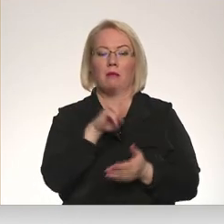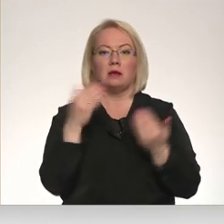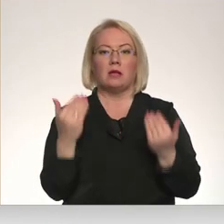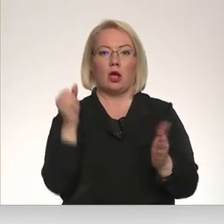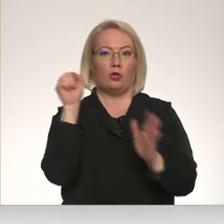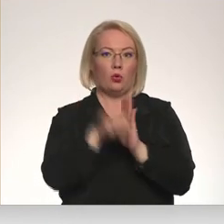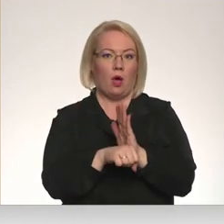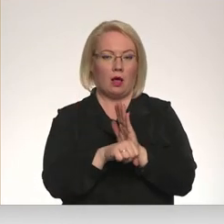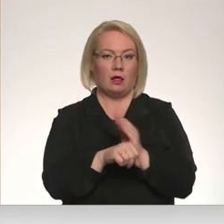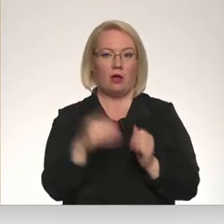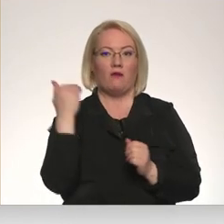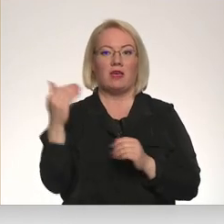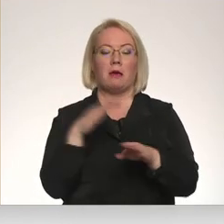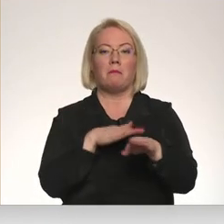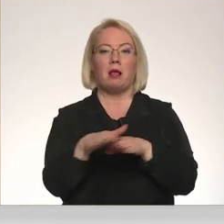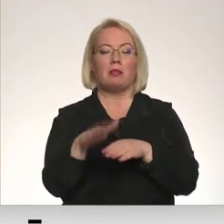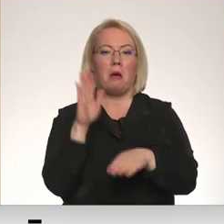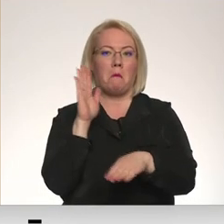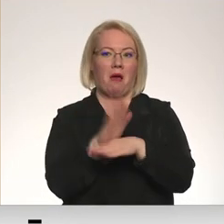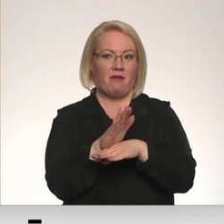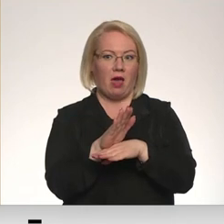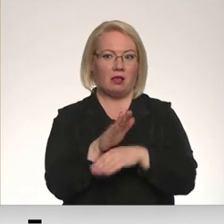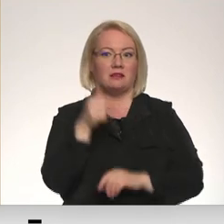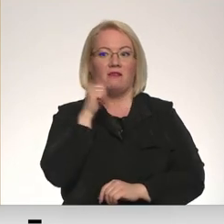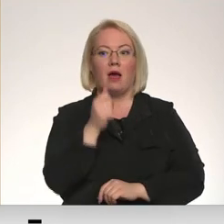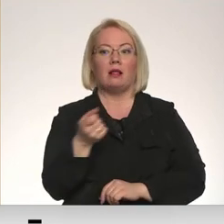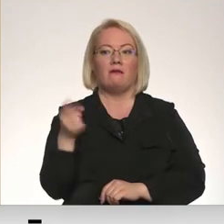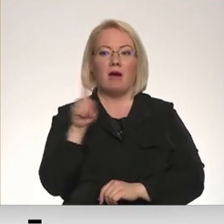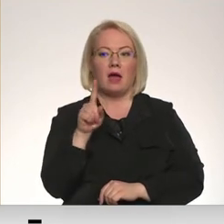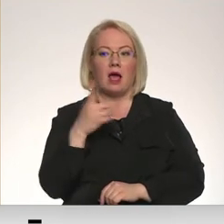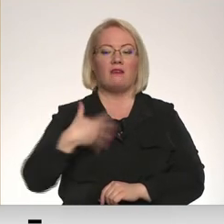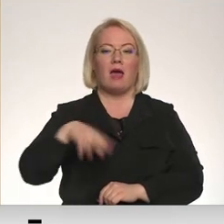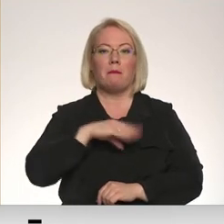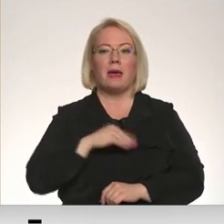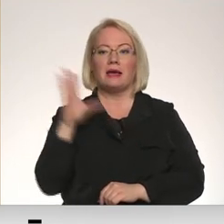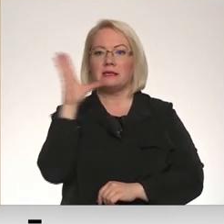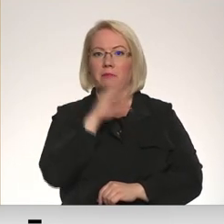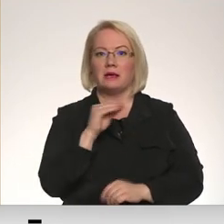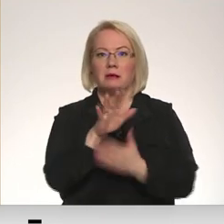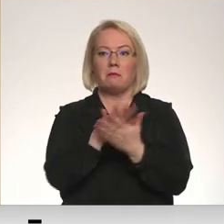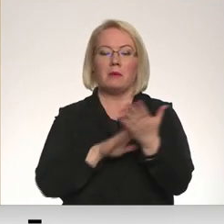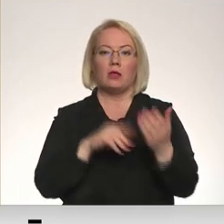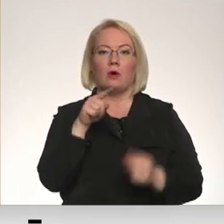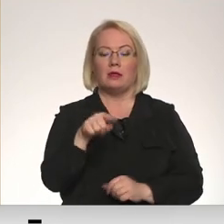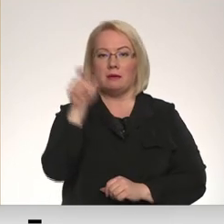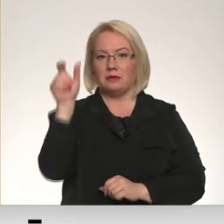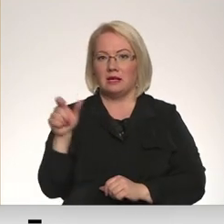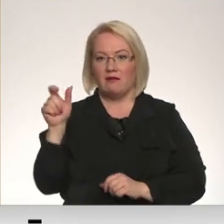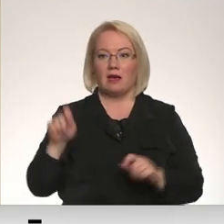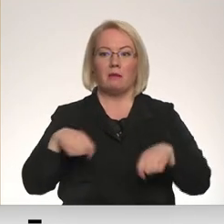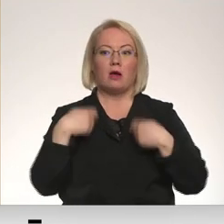Jo viņa pilda pavēles. Vēl jau vairāk. Vai mēs spēsim piedot tiem, kas dod